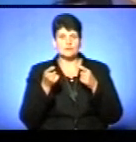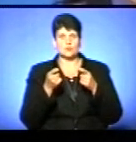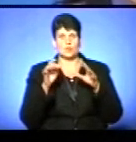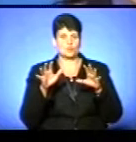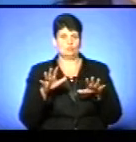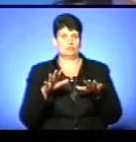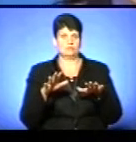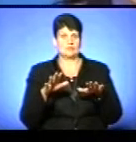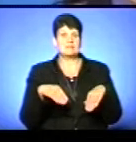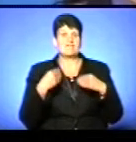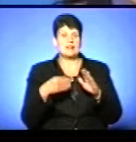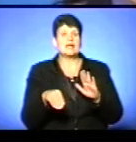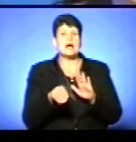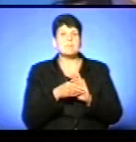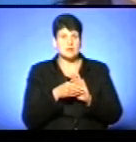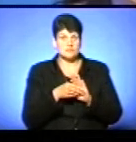надавати їм хабарі. За